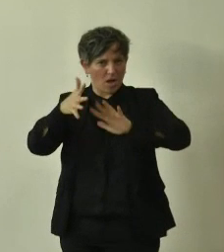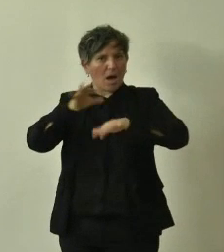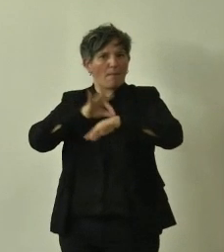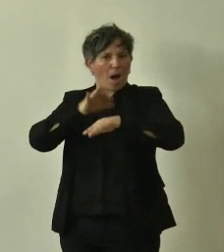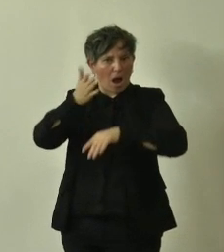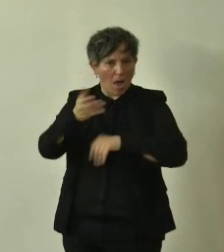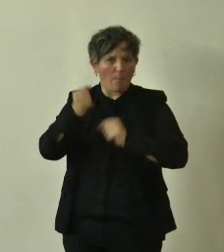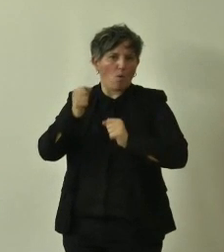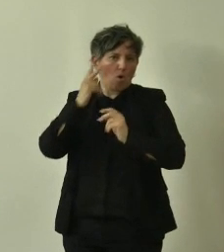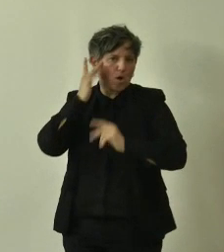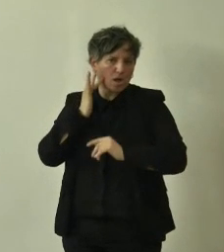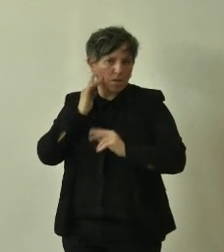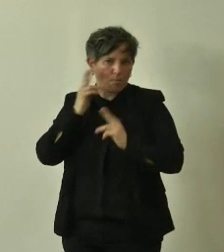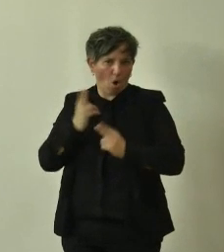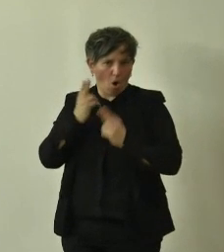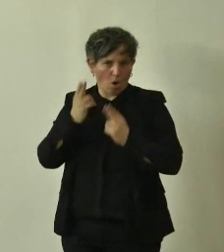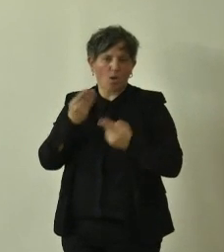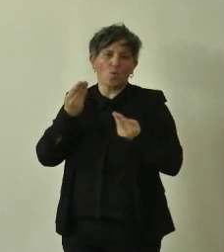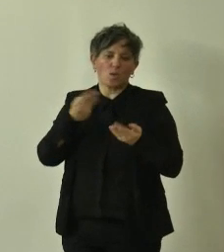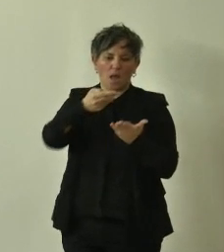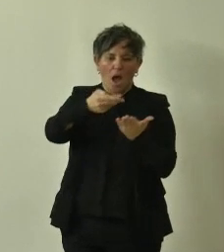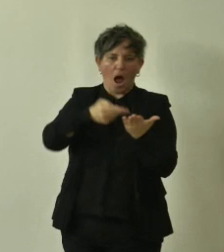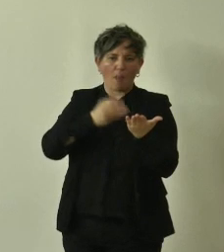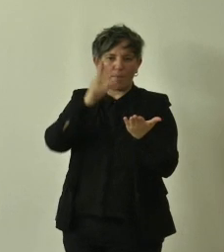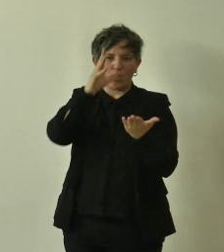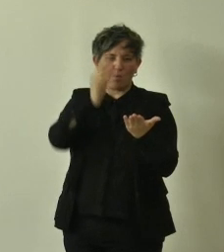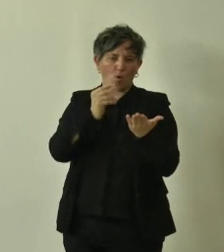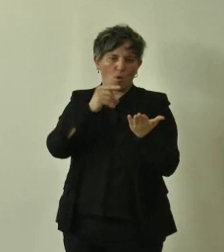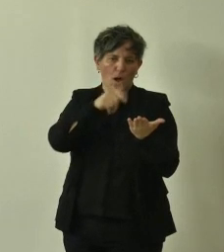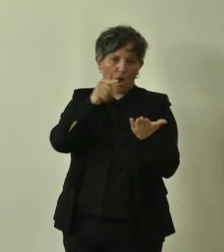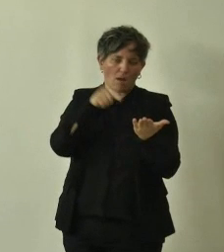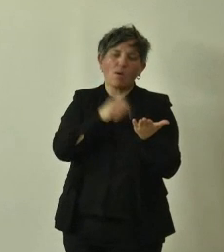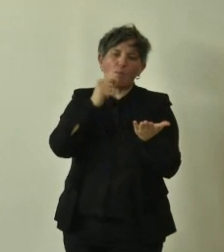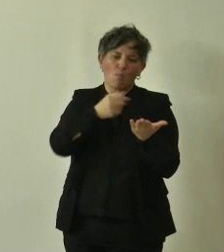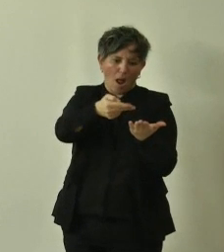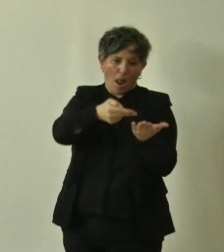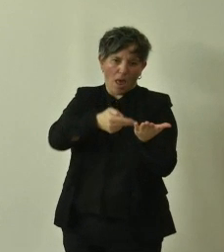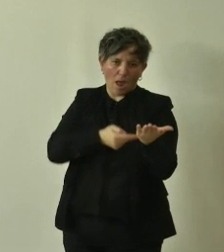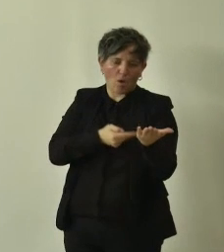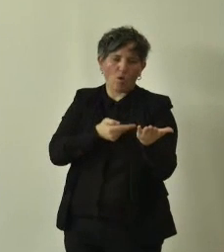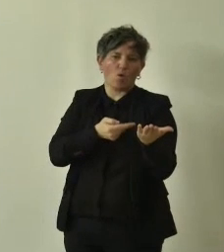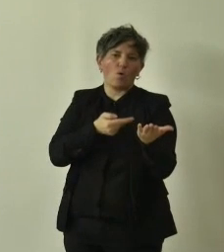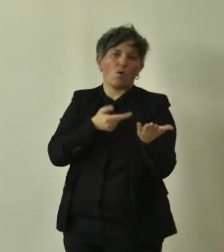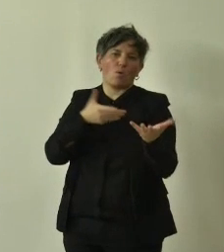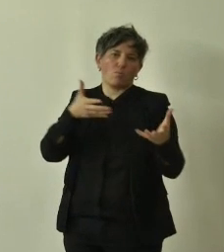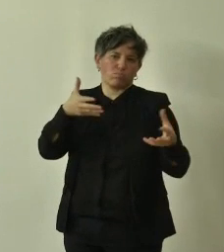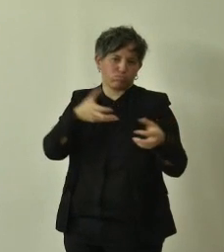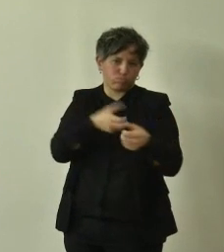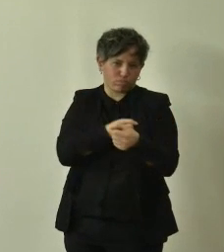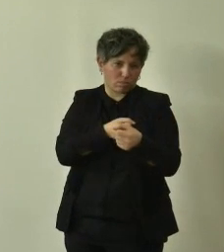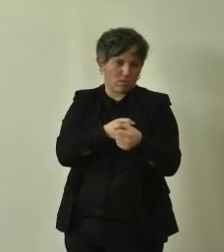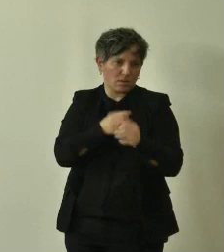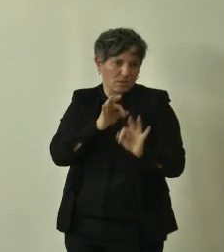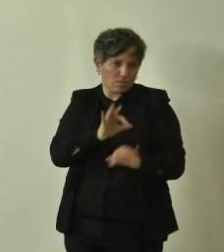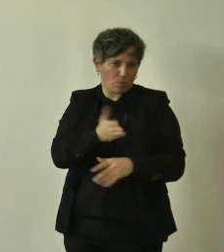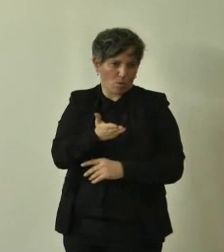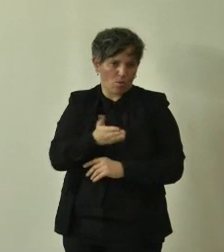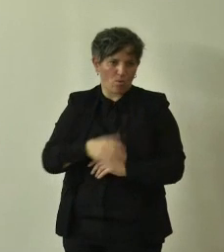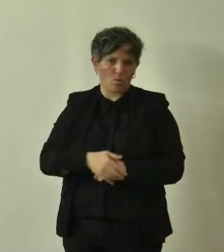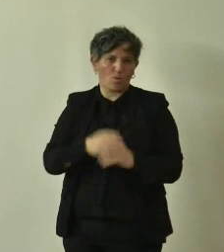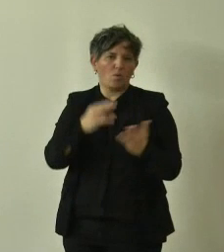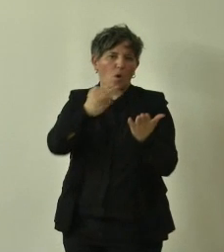può morire quindi le liste degli alberi monumentali d'Italia è già stato detto possono dalle liste possono essere depennate alcune